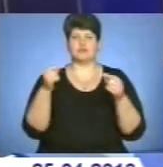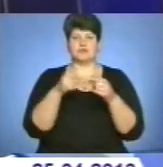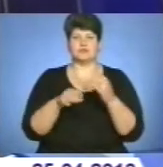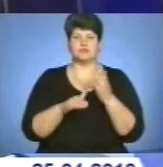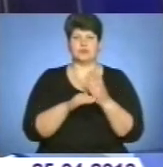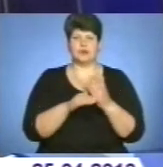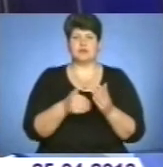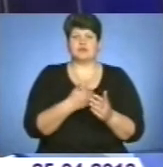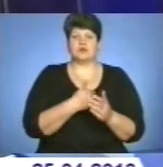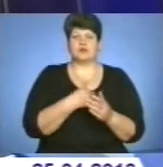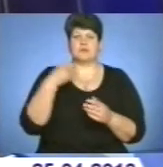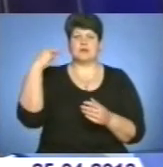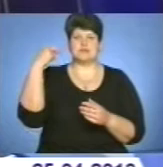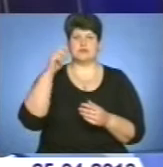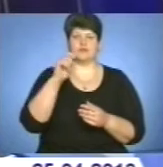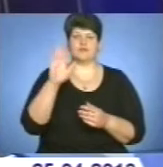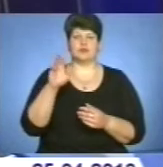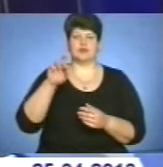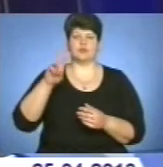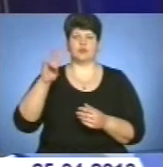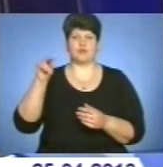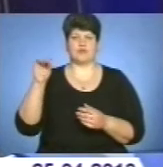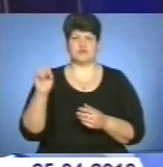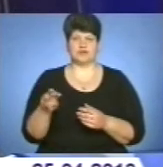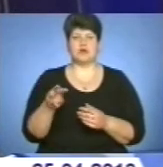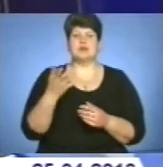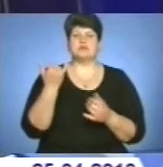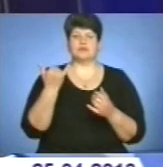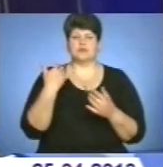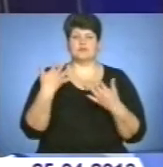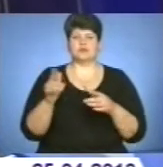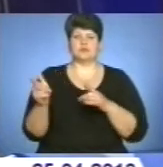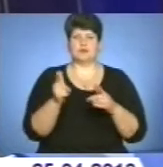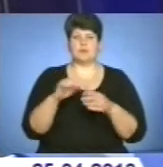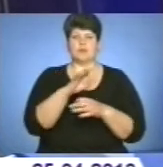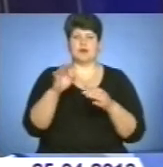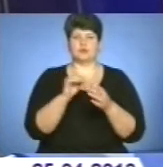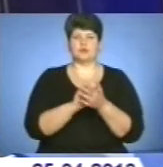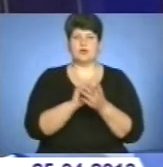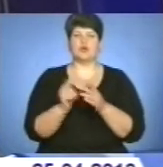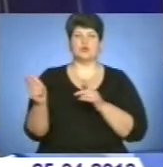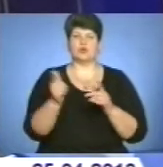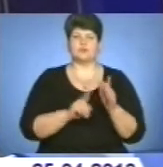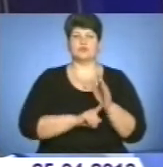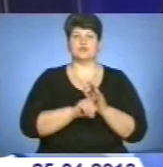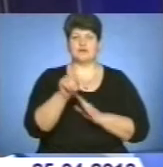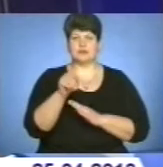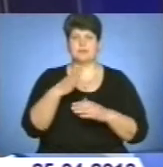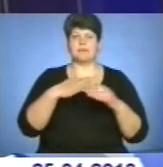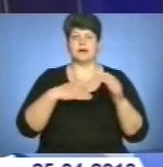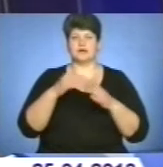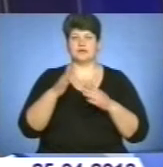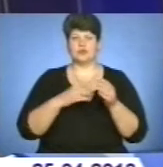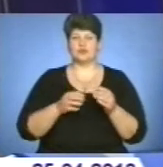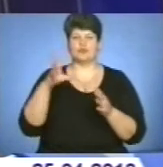президентом Віктором Януковичем. Нині усі регіони вже підготували проєктну документацію і готові почати практичну реалізацію.